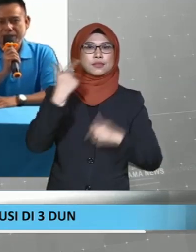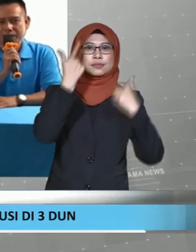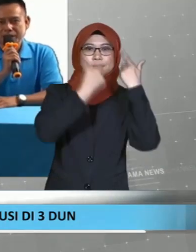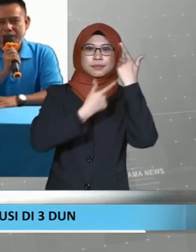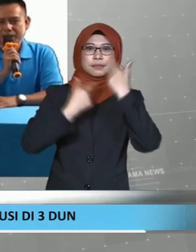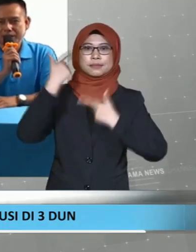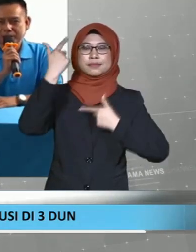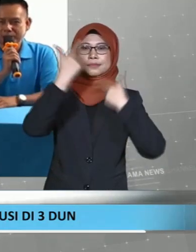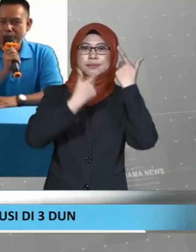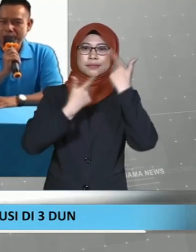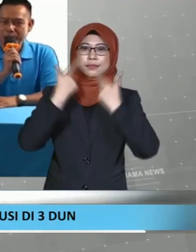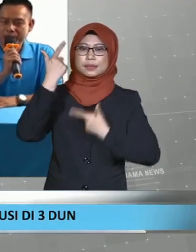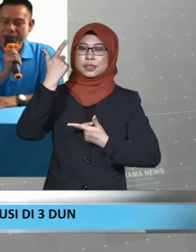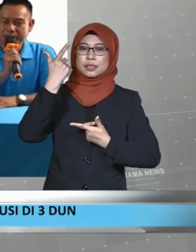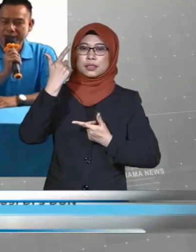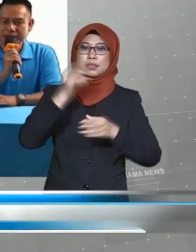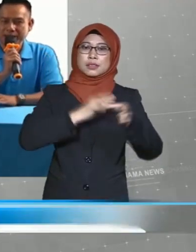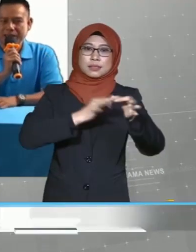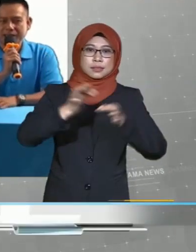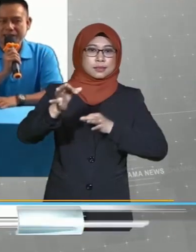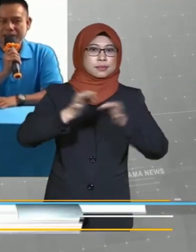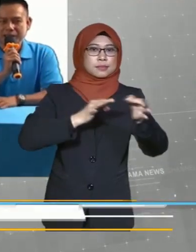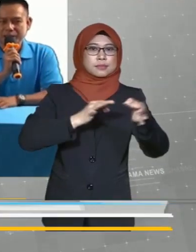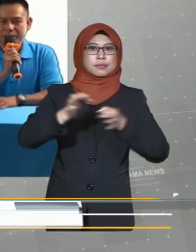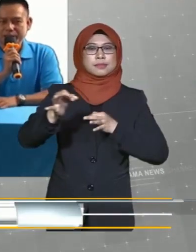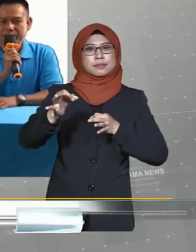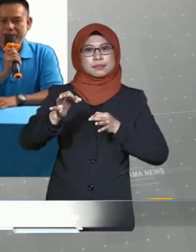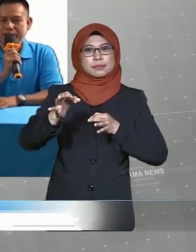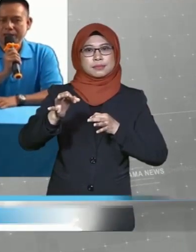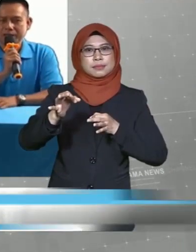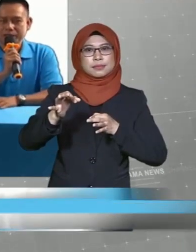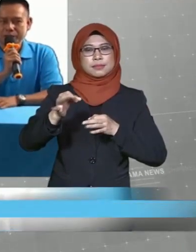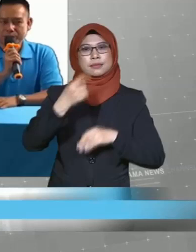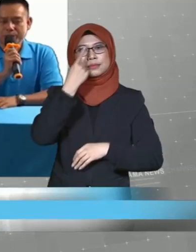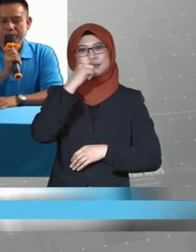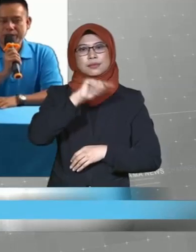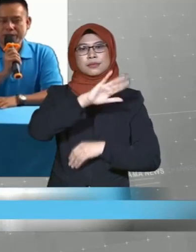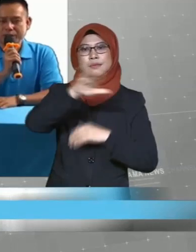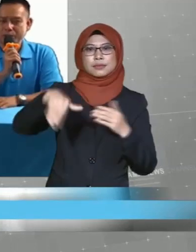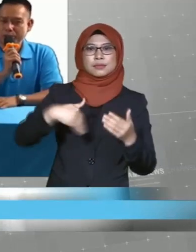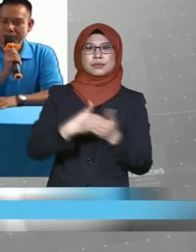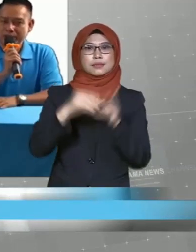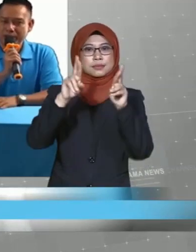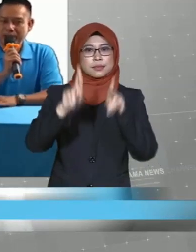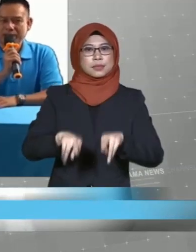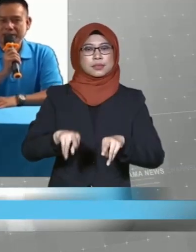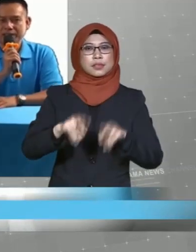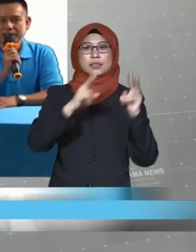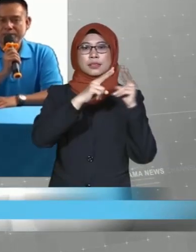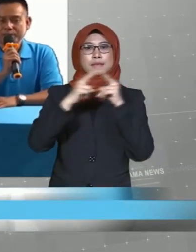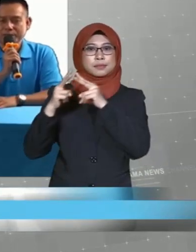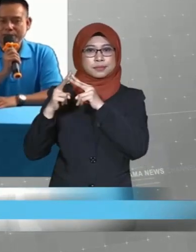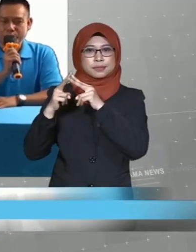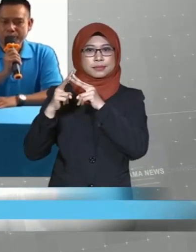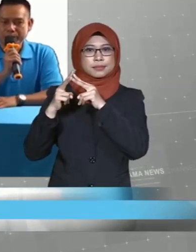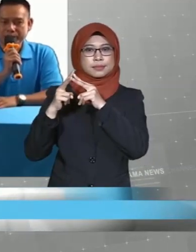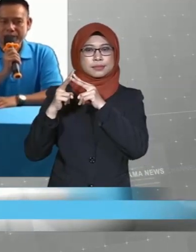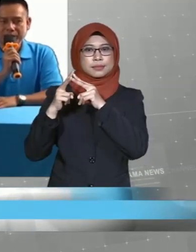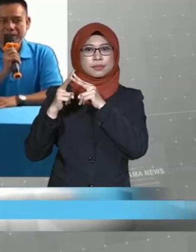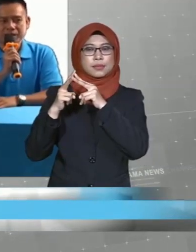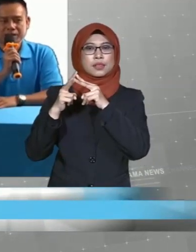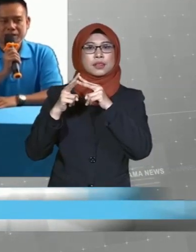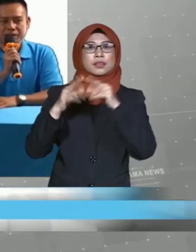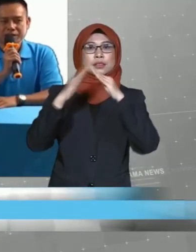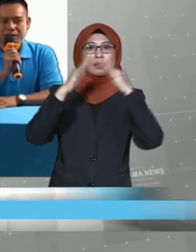memberi penjelasan kepada seluruh rakyat di luar bandar, di rumah